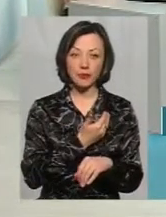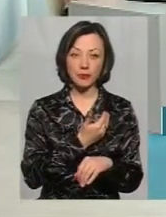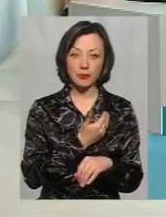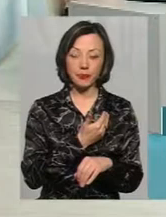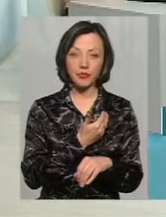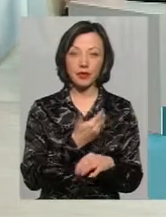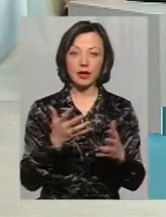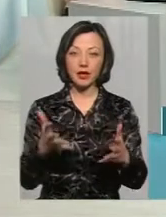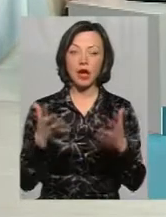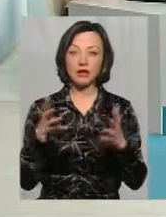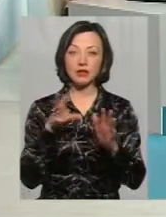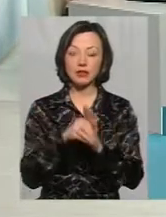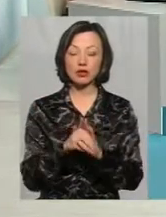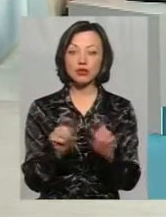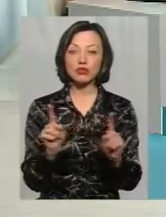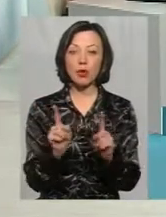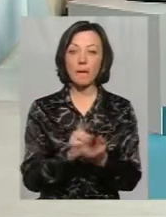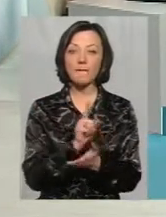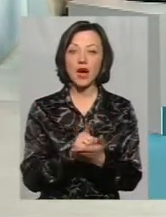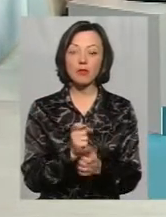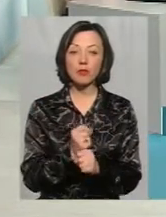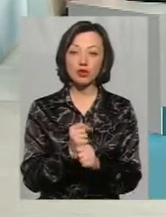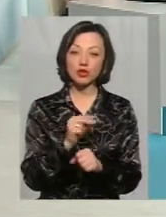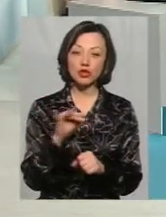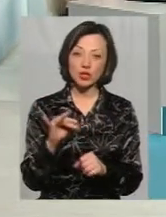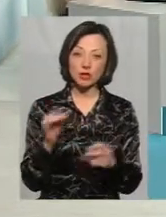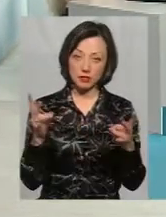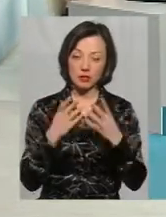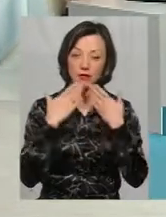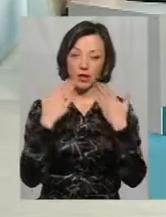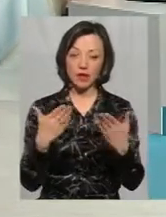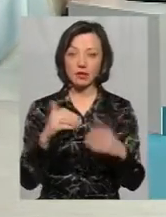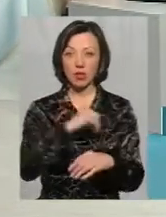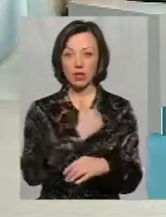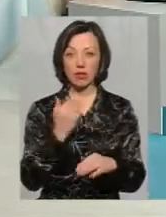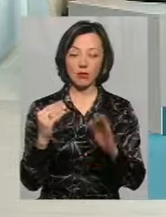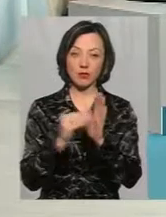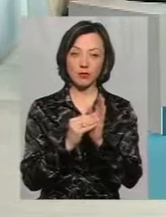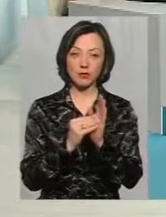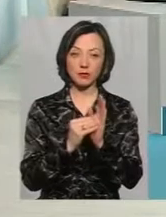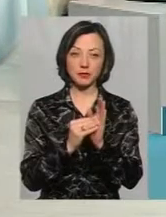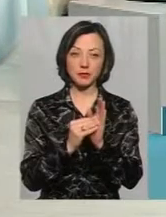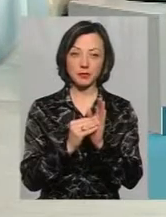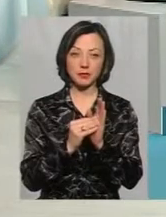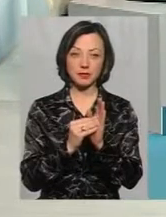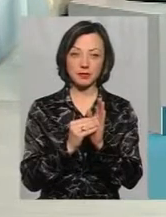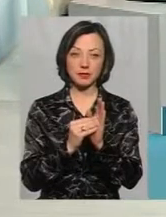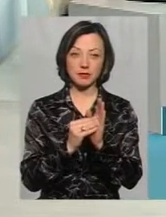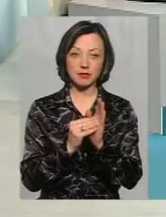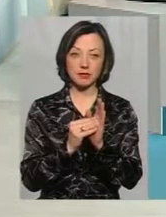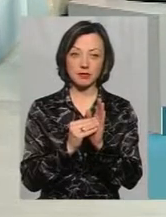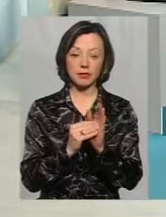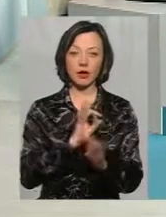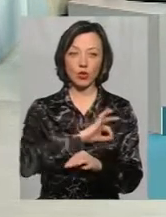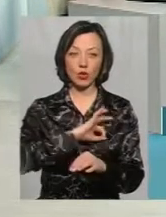таку ясність нести, що мали би робити. Чи кудись повинні були звертатися, чи от захотіли і повісили. Тож ми зараз послухаємо